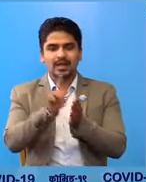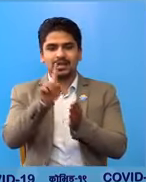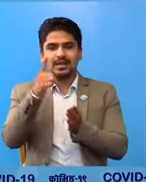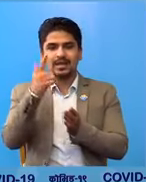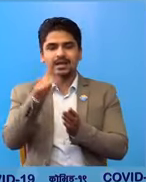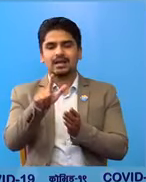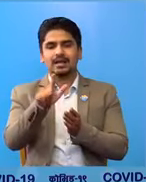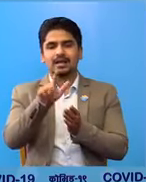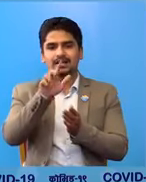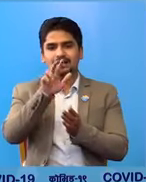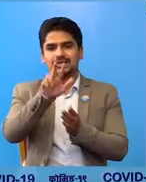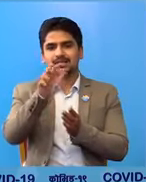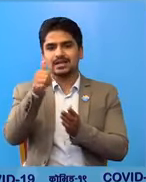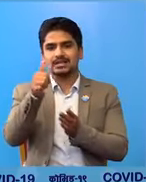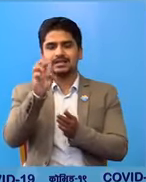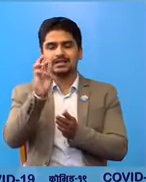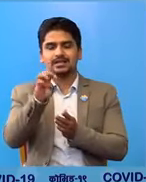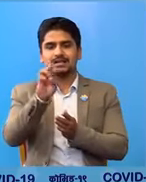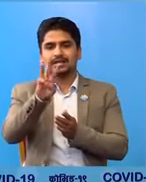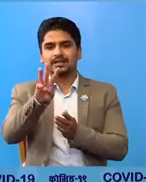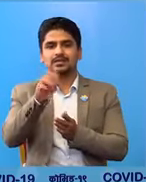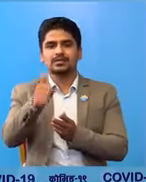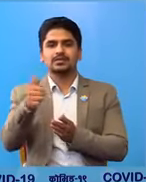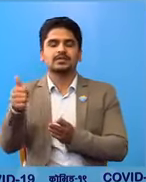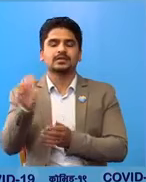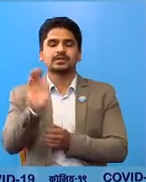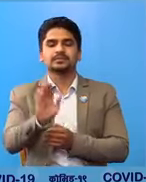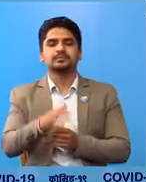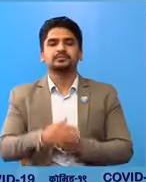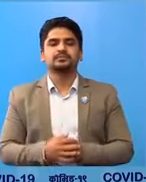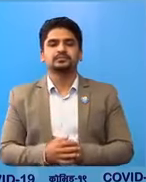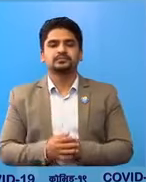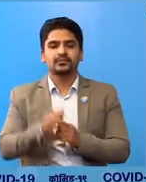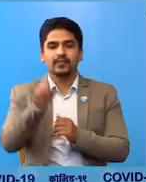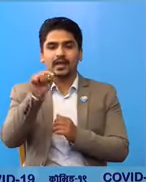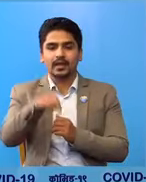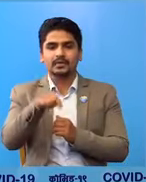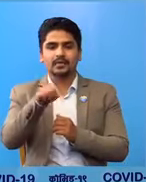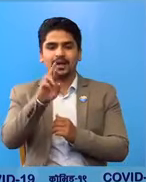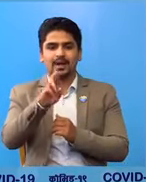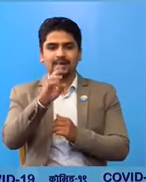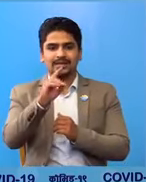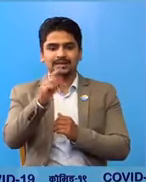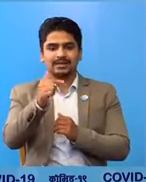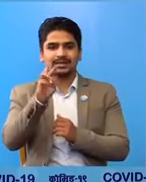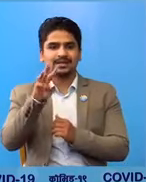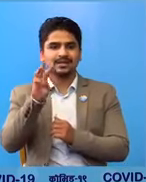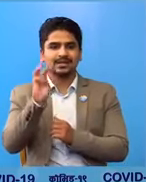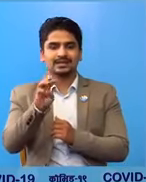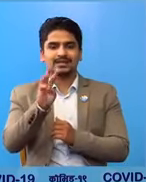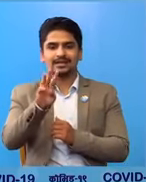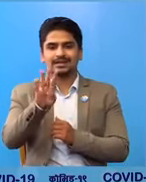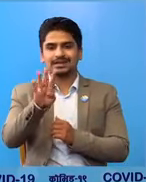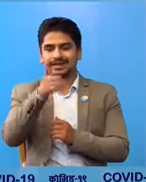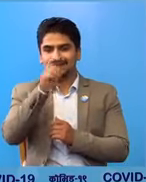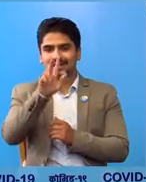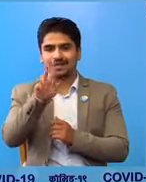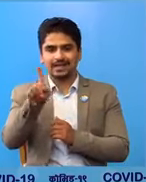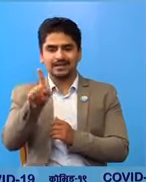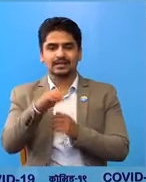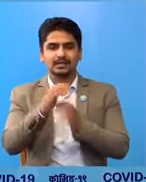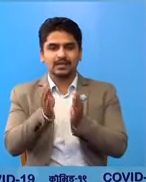,86,306 राएको छा आजको आजको आडिटी 3,004,81 गरी